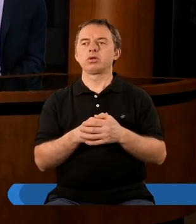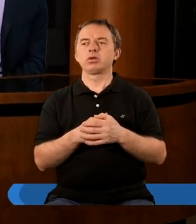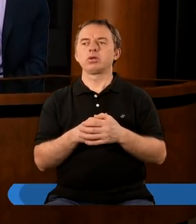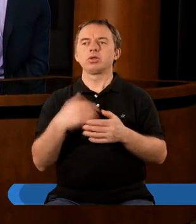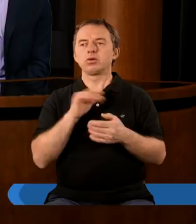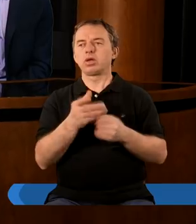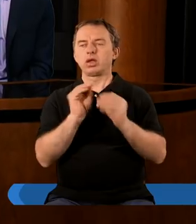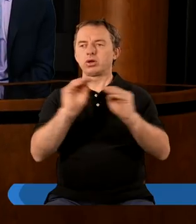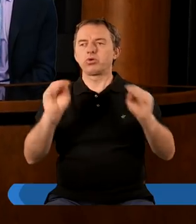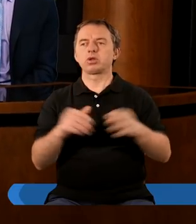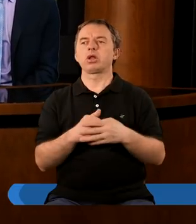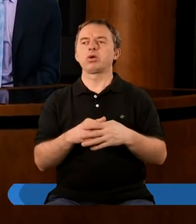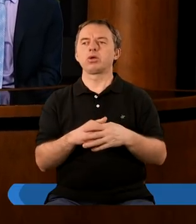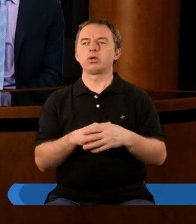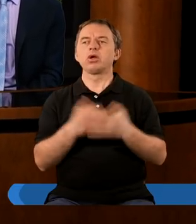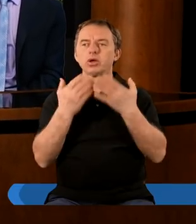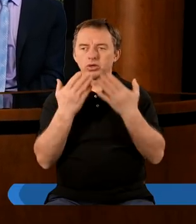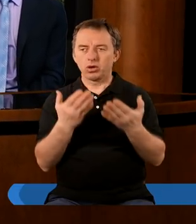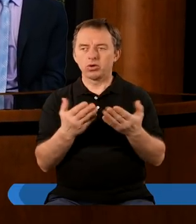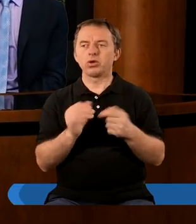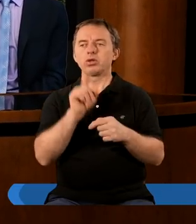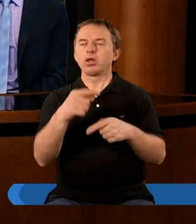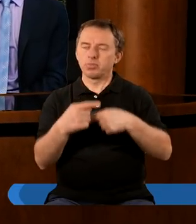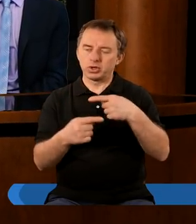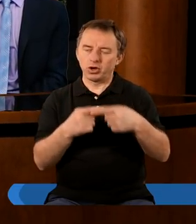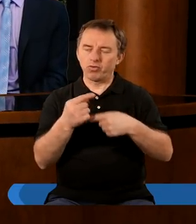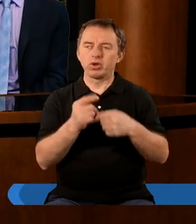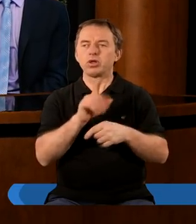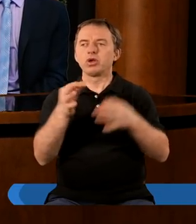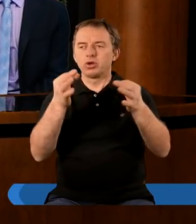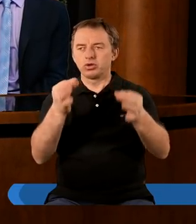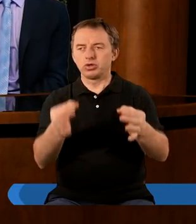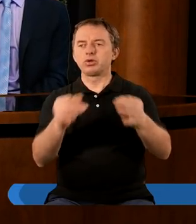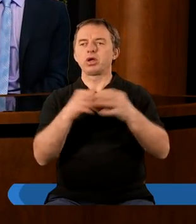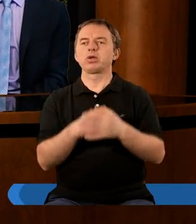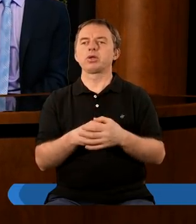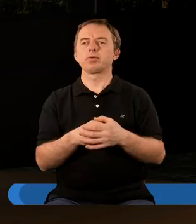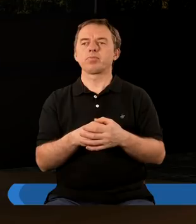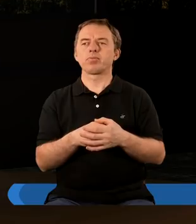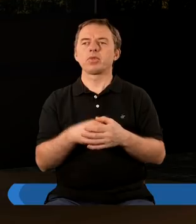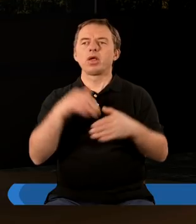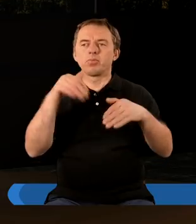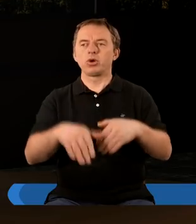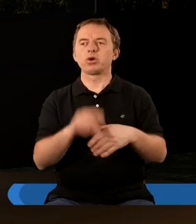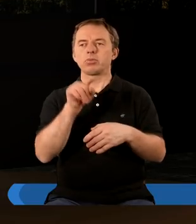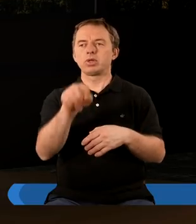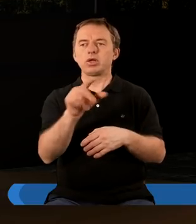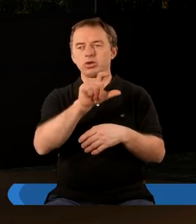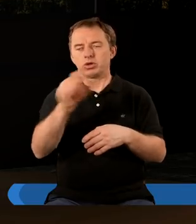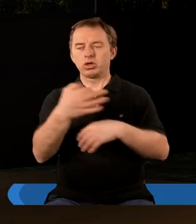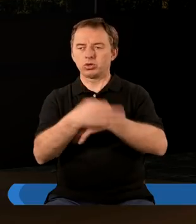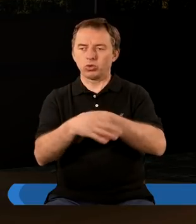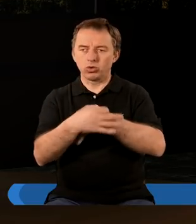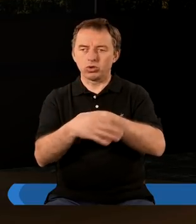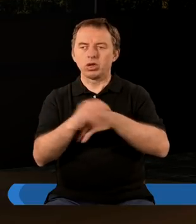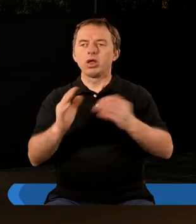nasz Zbawicielu, dziękujemy Tobie za przywilej, że dzisiaj możemy ten czas tego